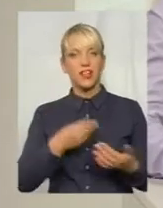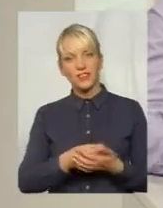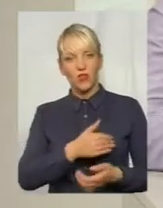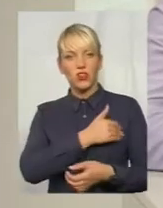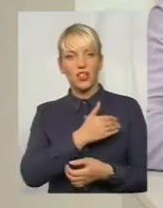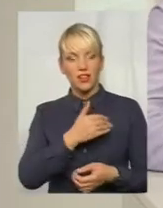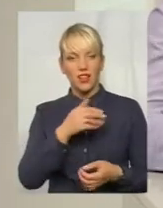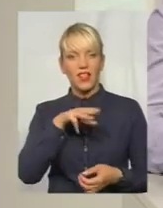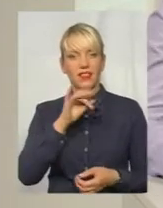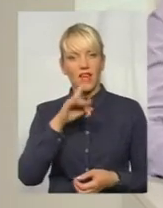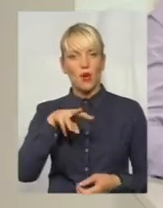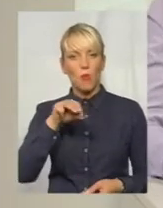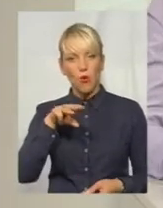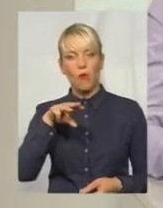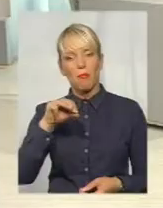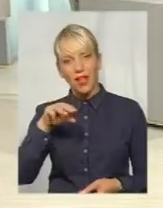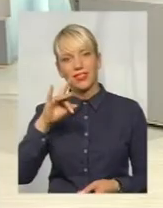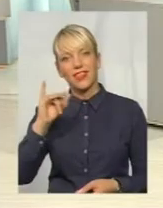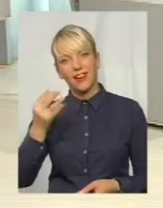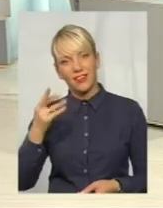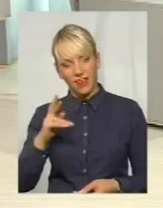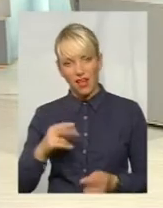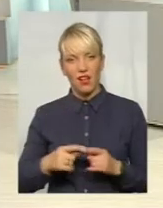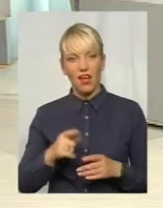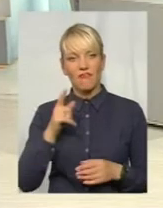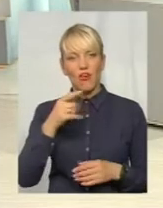термометрія. Так, бо, можливо, не кожен зрозумів.